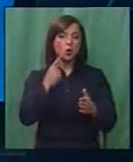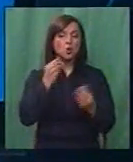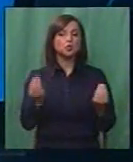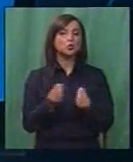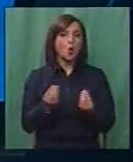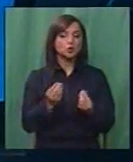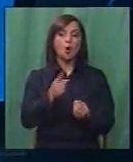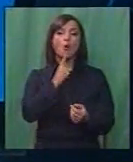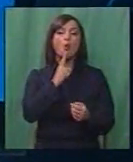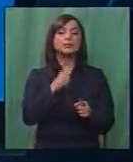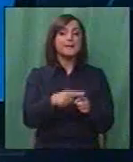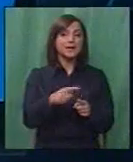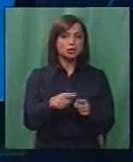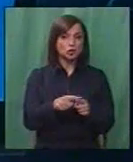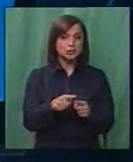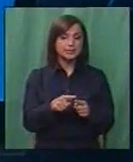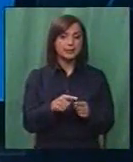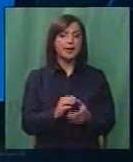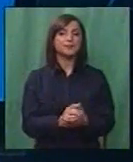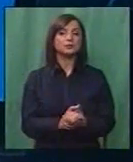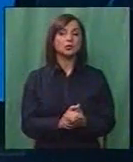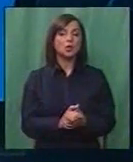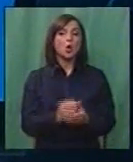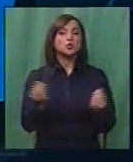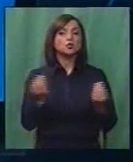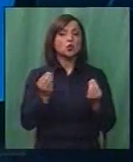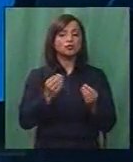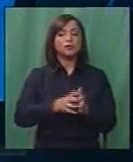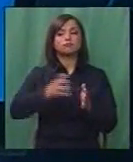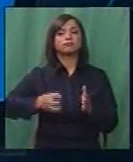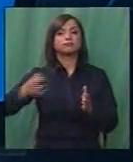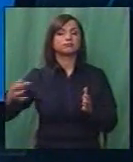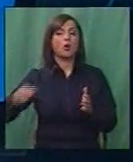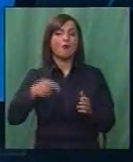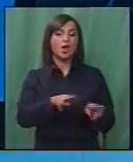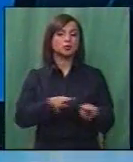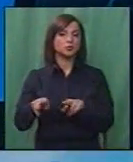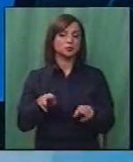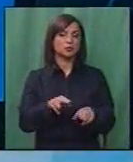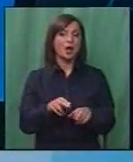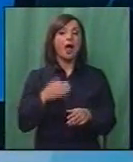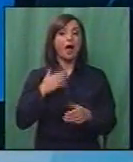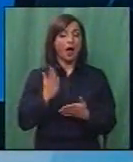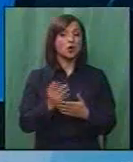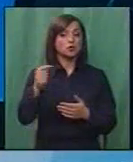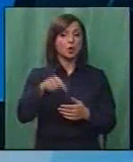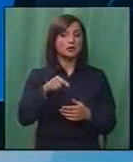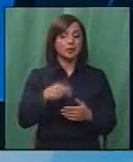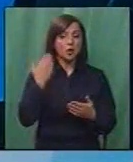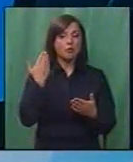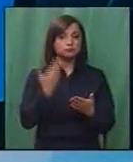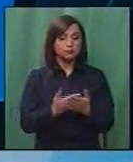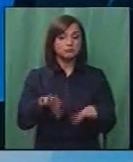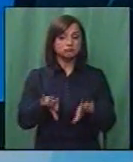зашто, кои се причините, зашто се одолговлекува таа судска постапка. Ако доаѓаме до